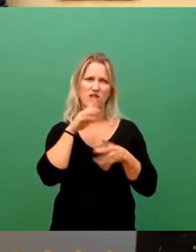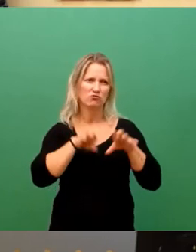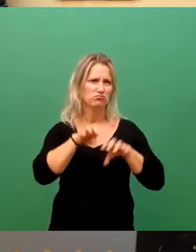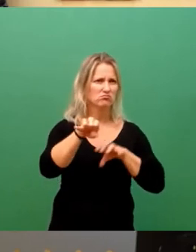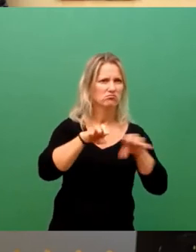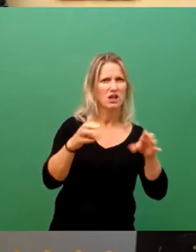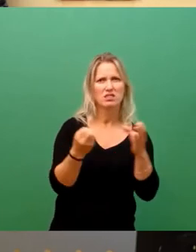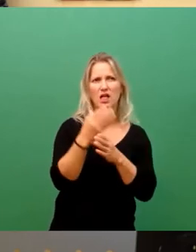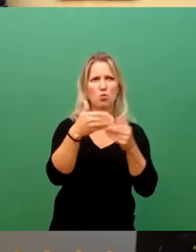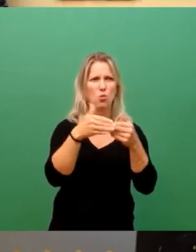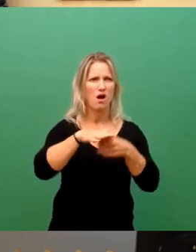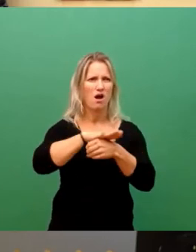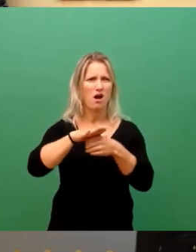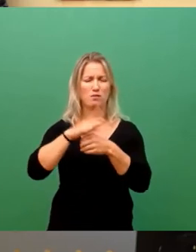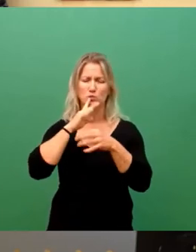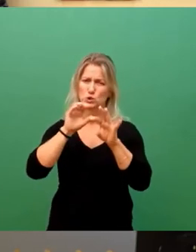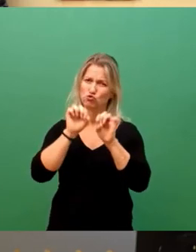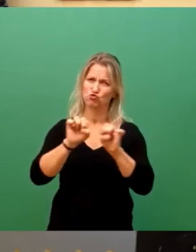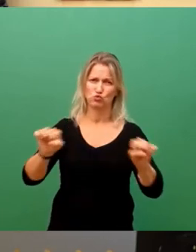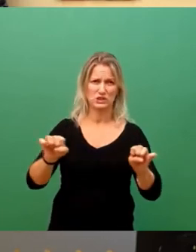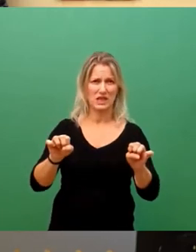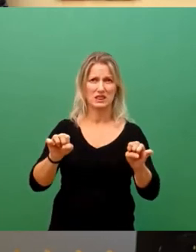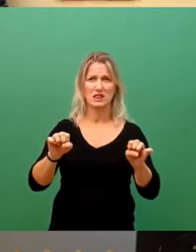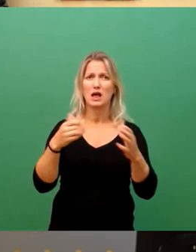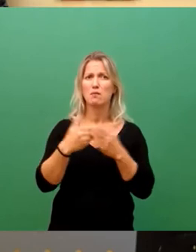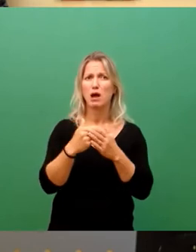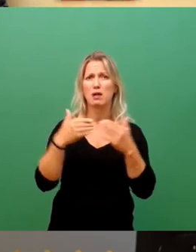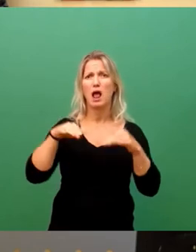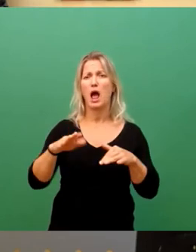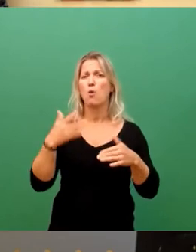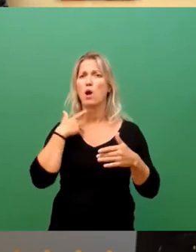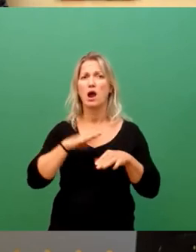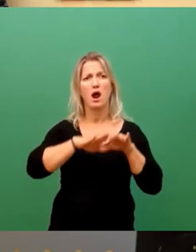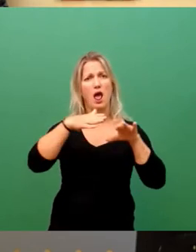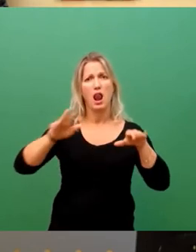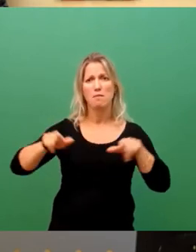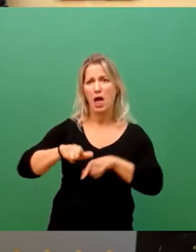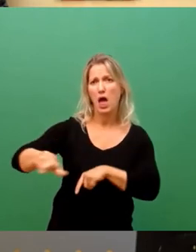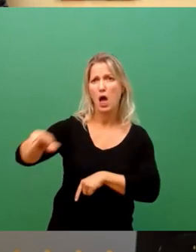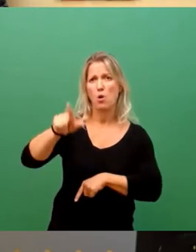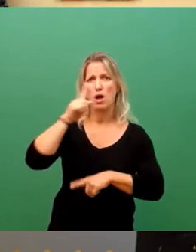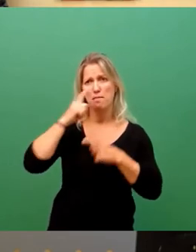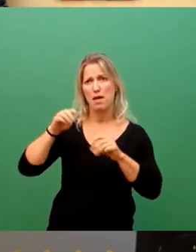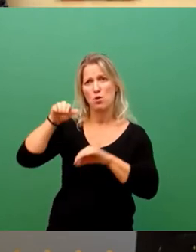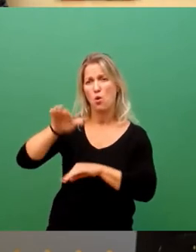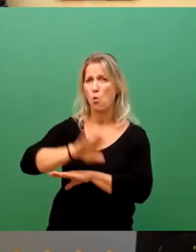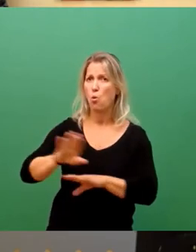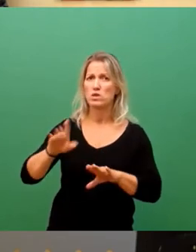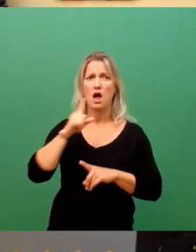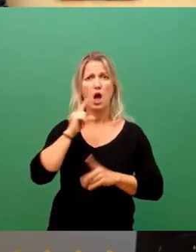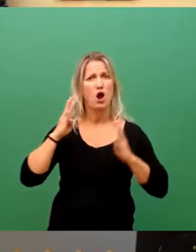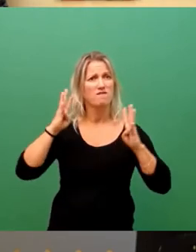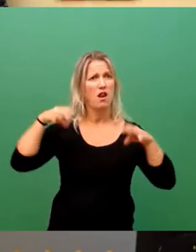naturnahen Flächen. So die weitgehend unverbauten Elbauen, den mit abwechslungreichem Baumbestand bestandenen